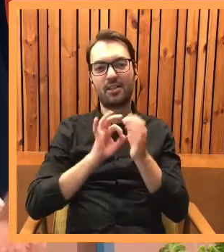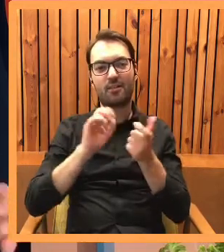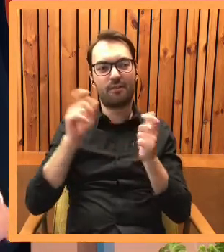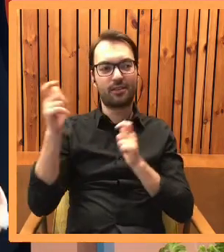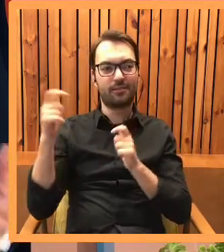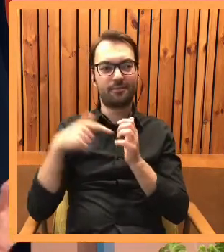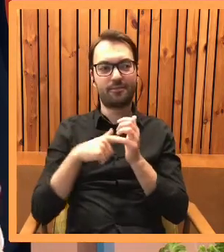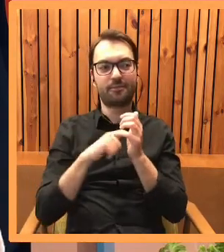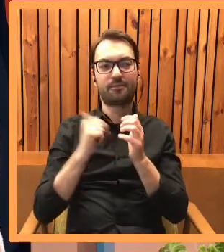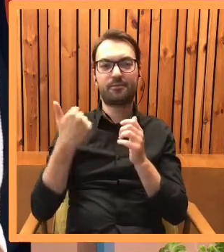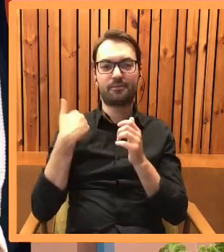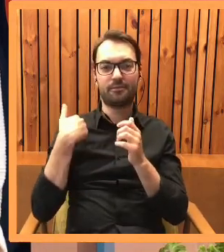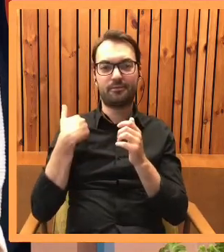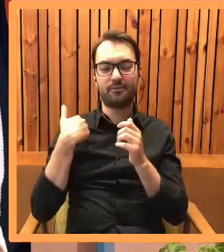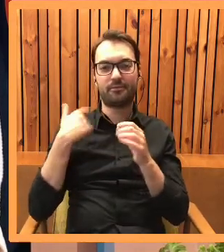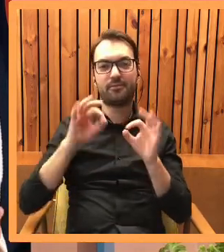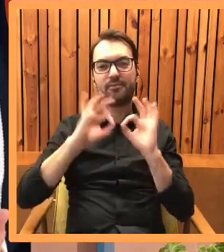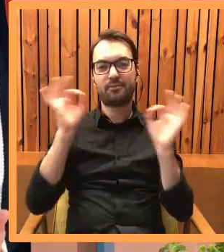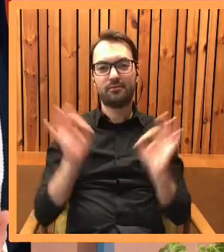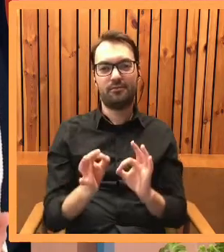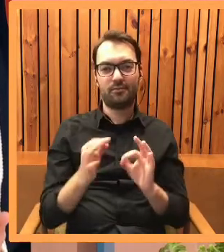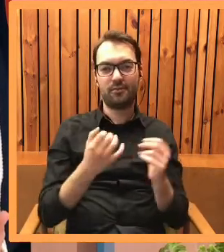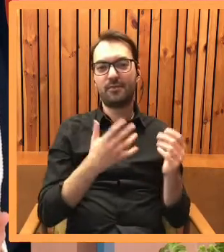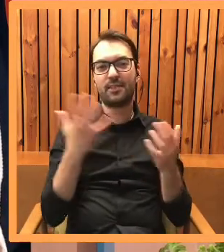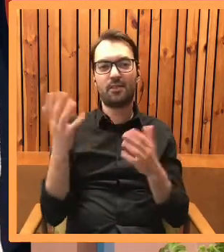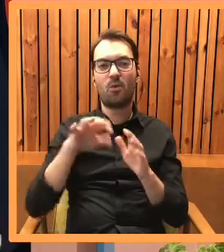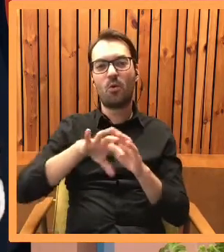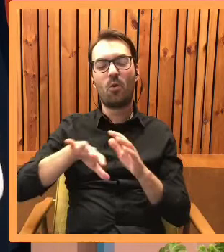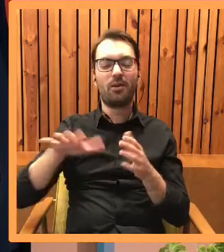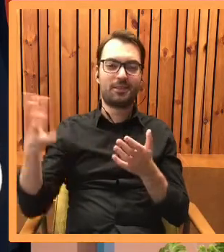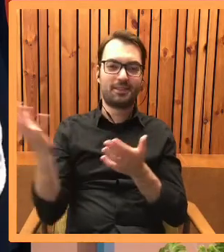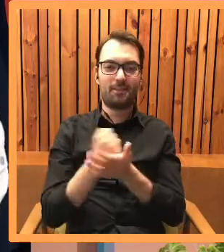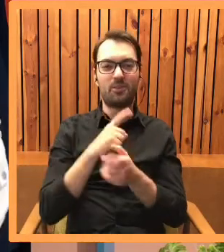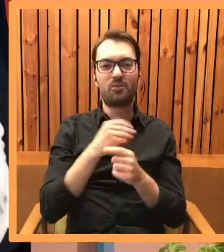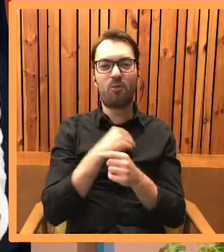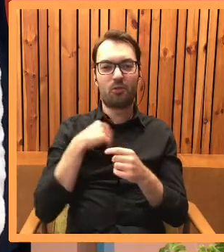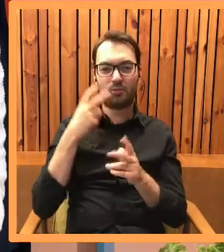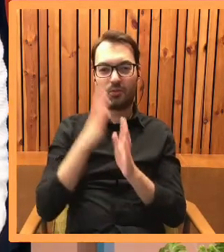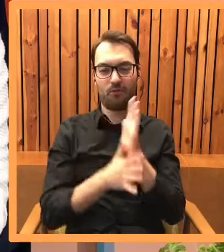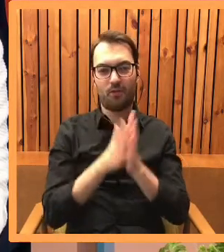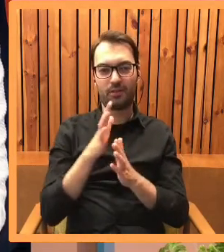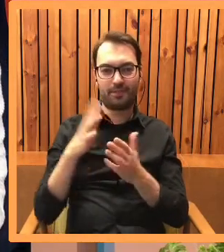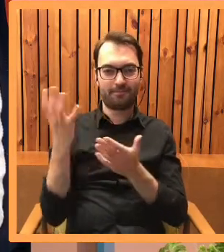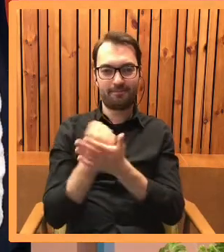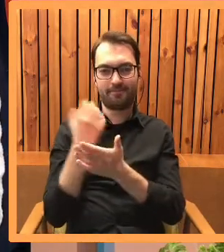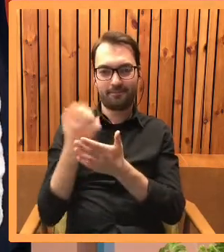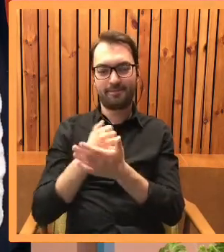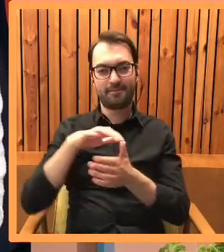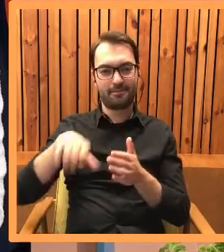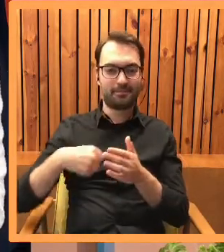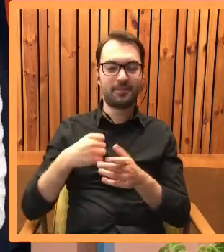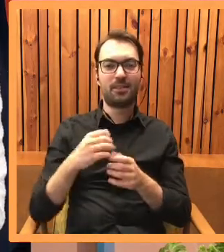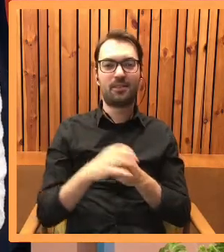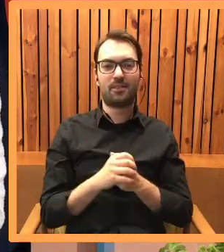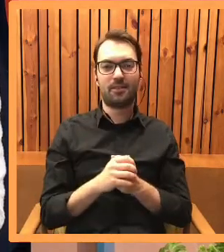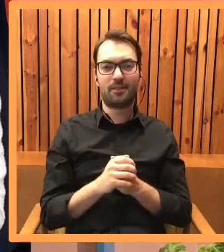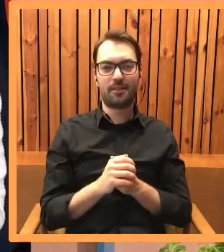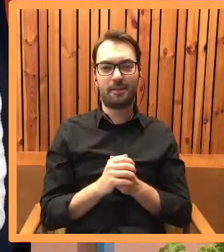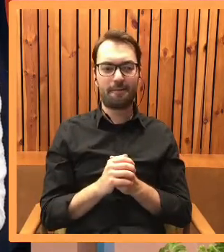z tym, co działo się z dziełami sztuki wywożonymi z Polski po II wojnie światowej. Powiedzmy może trochę o tym jeszcze, wprowadzając tę historię.